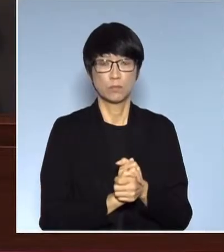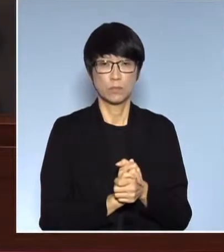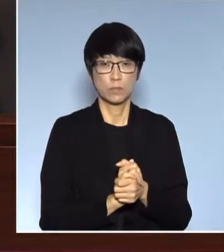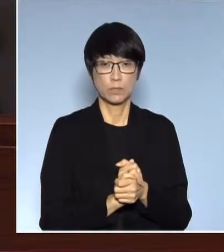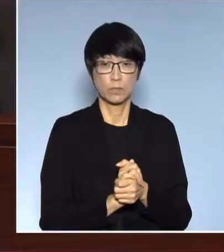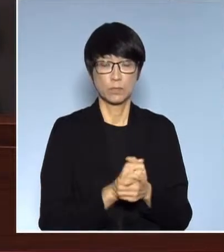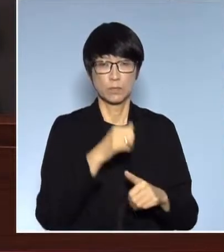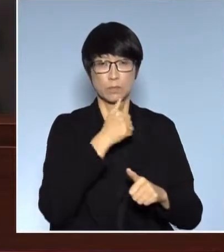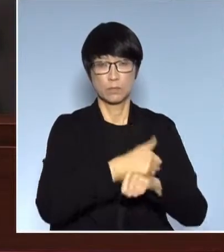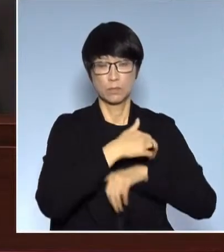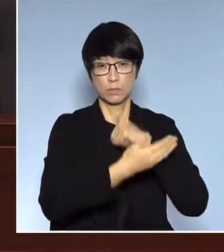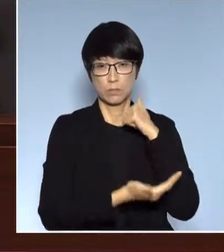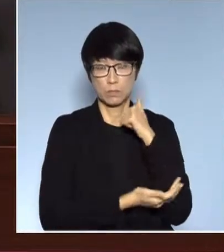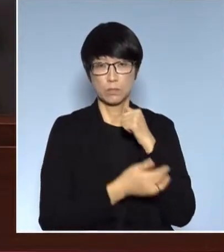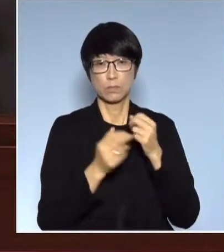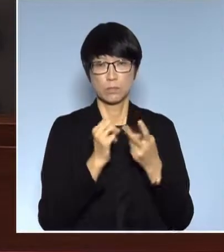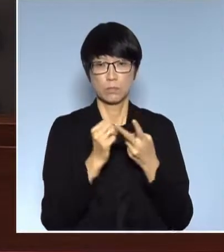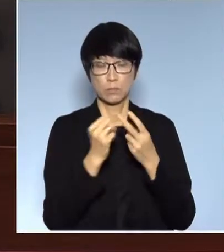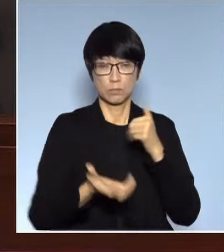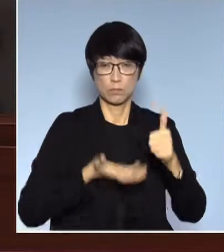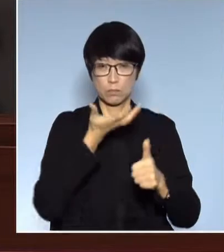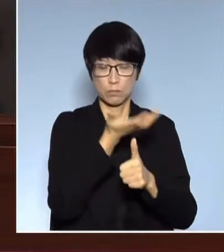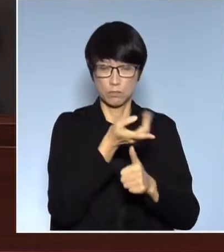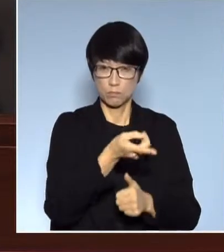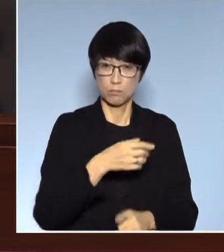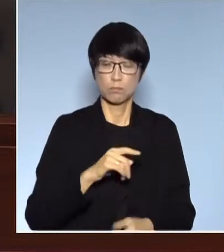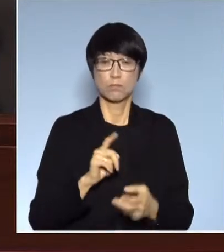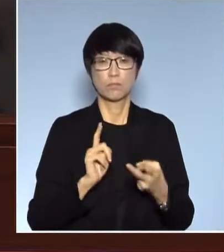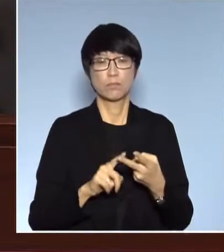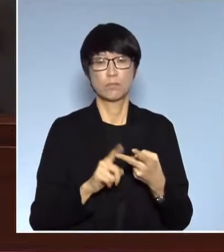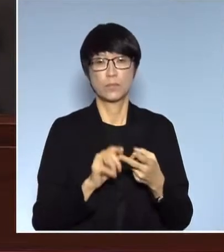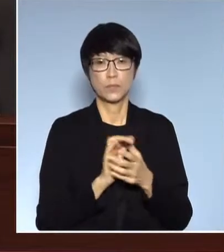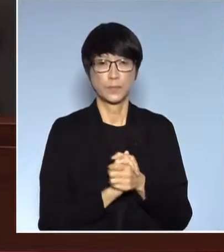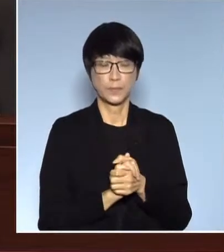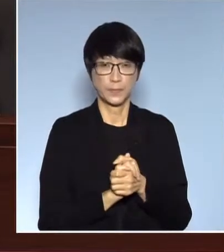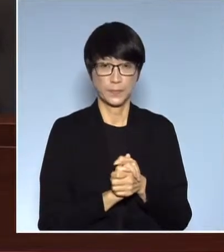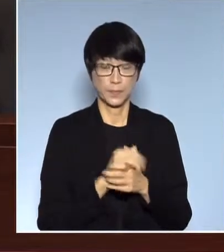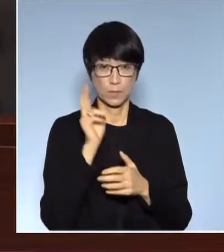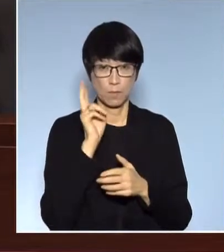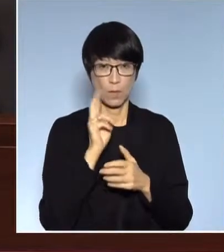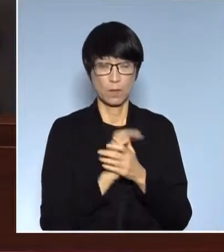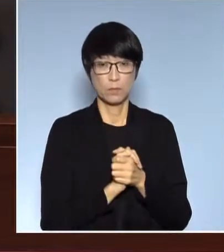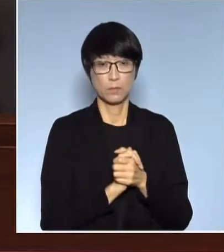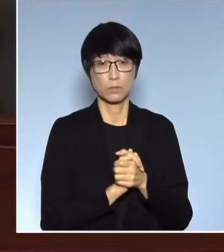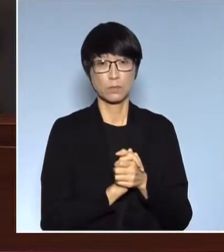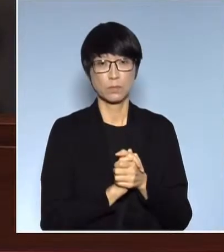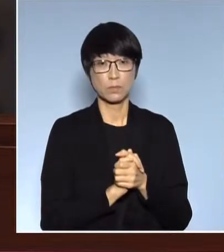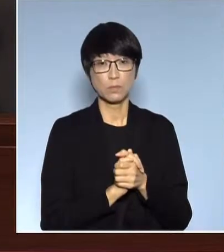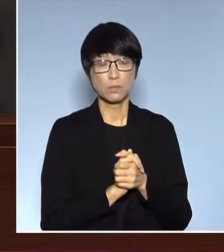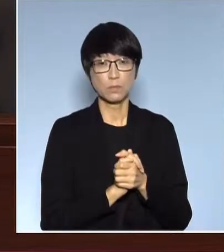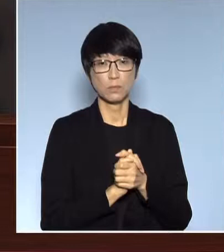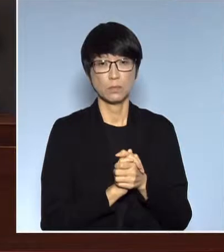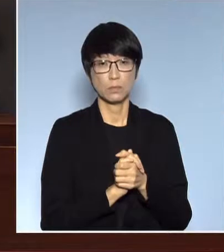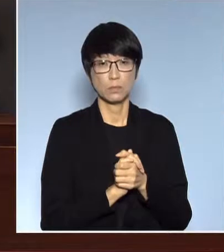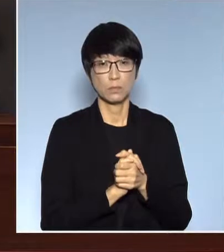基本法第二十條是否可以凌駕這個鄭亞說了一個疑問第二條他說的就是說若果一地這個